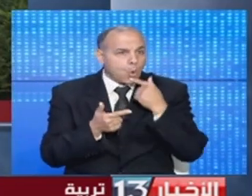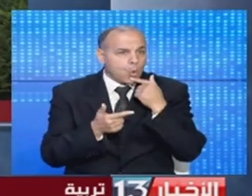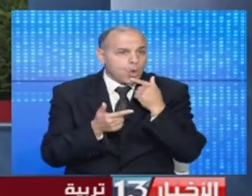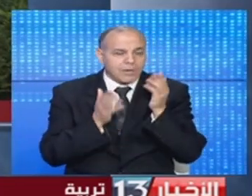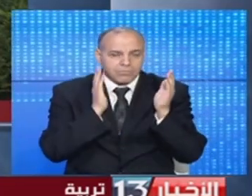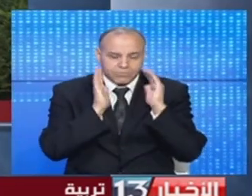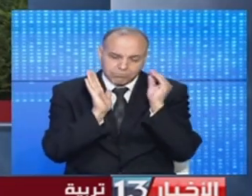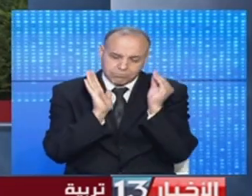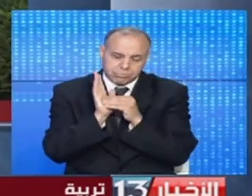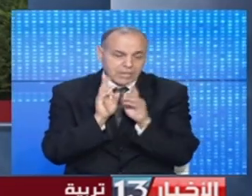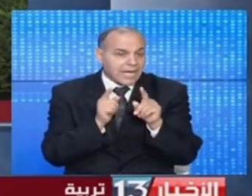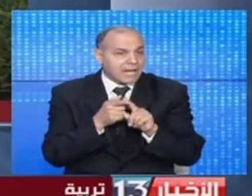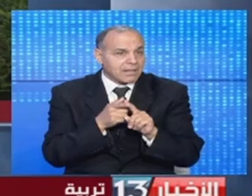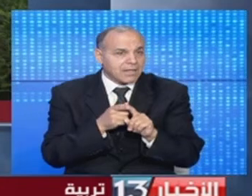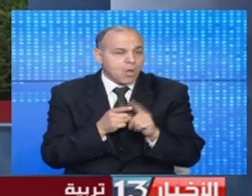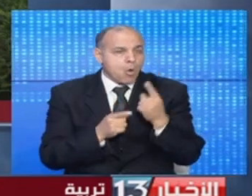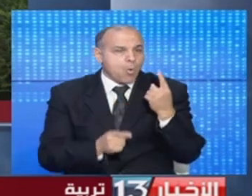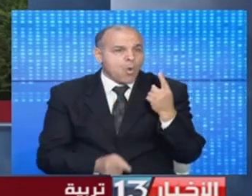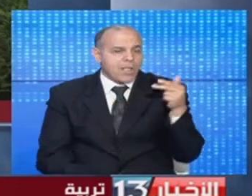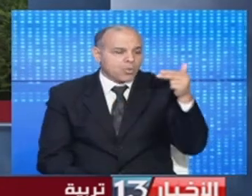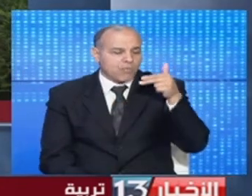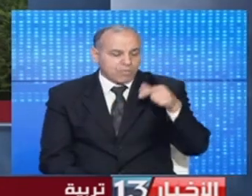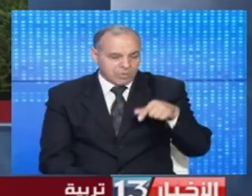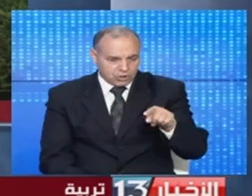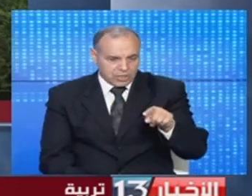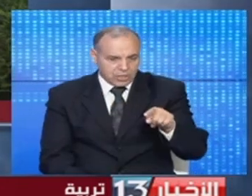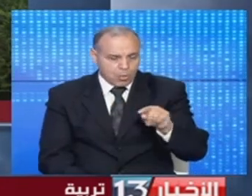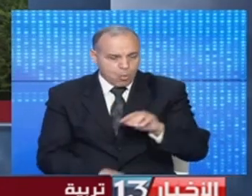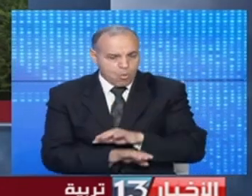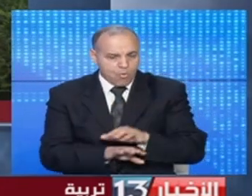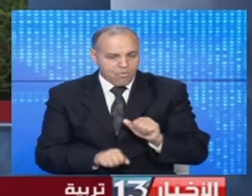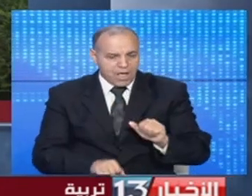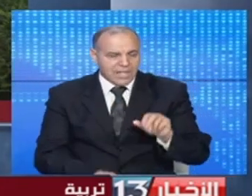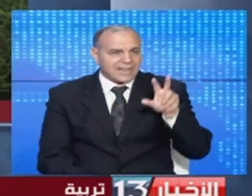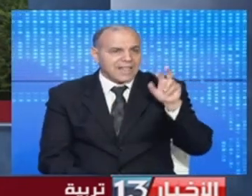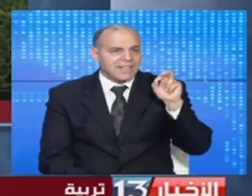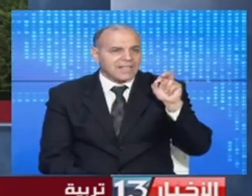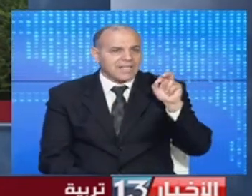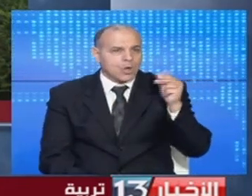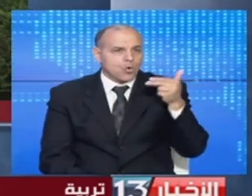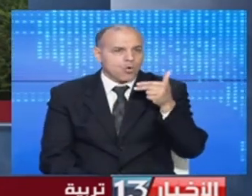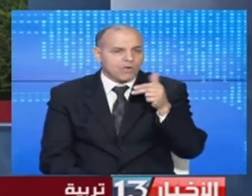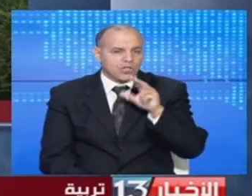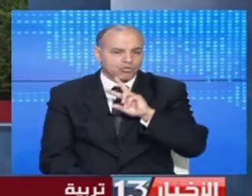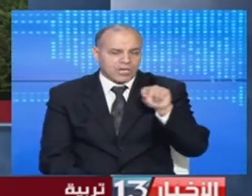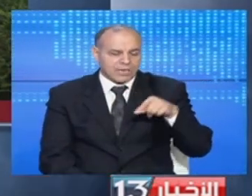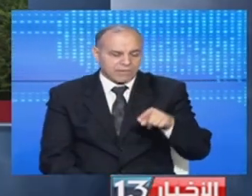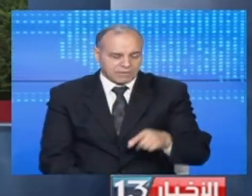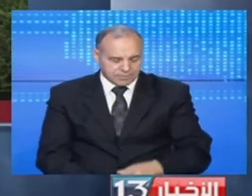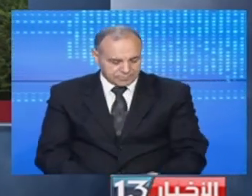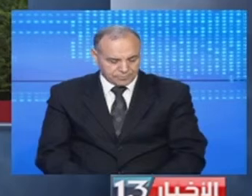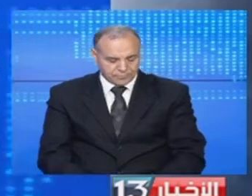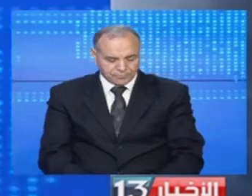الشبكة التربوية يوم غرط نوفمبر الجاري واختتمه يوم الثلاثين من نفس الشهر